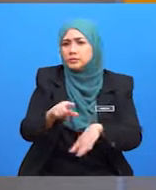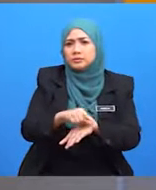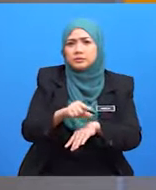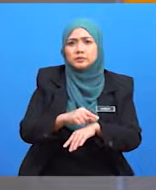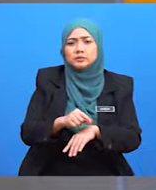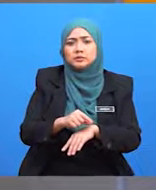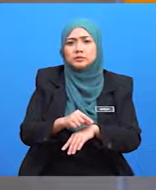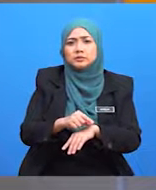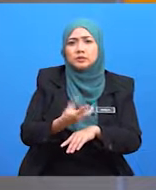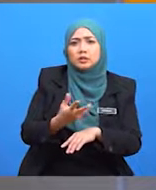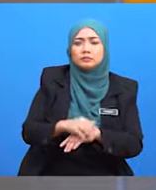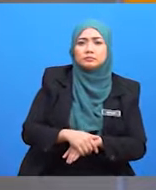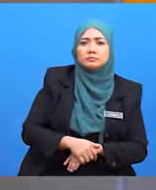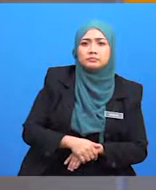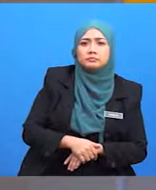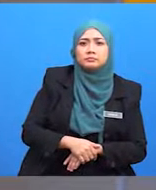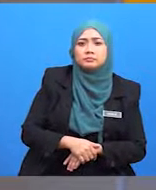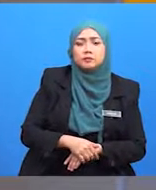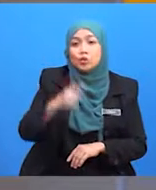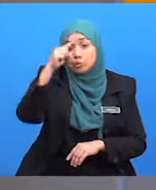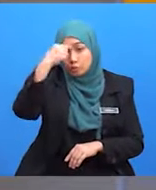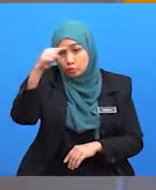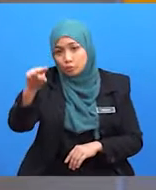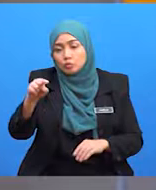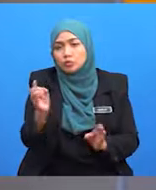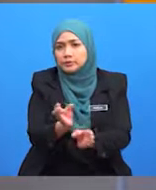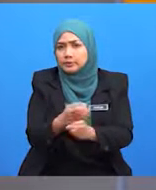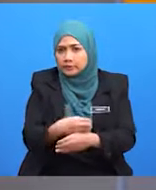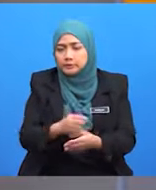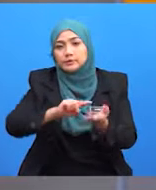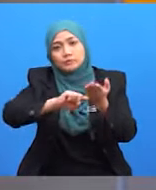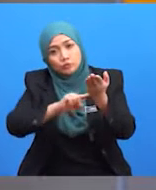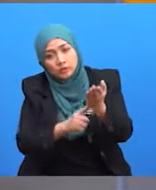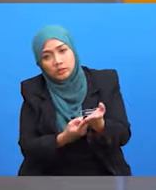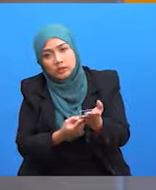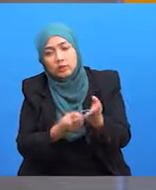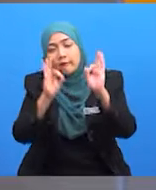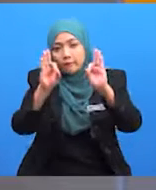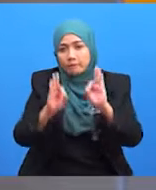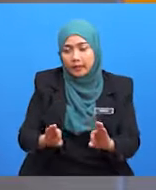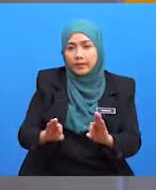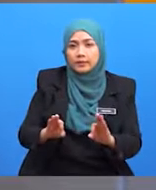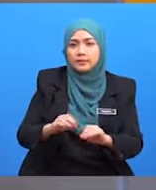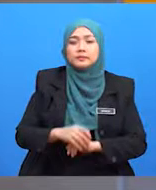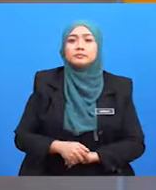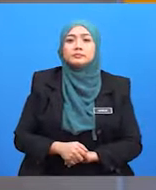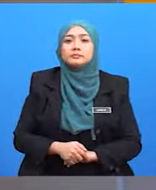dan Krita untuk mencipta semula lakaran anda kepada format digital. Salah satu